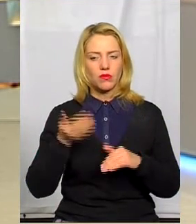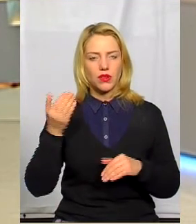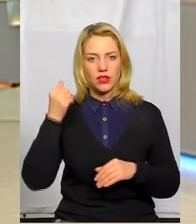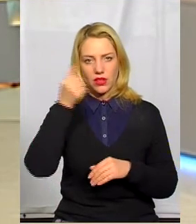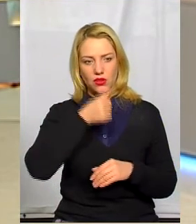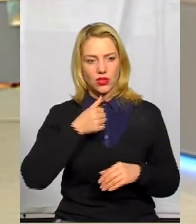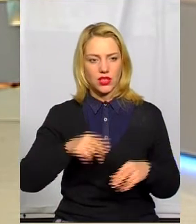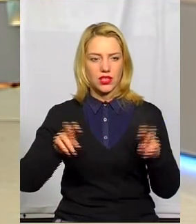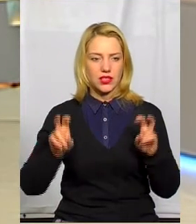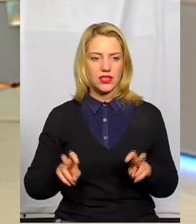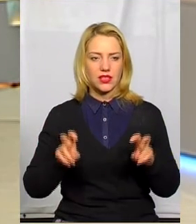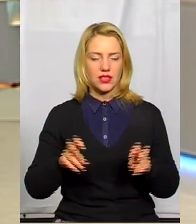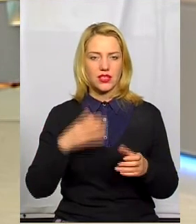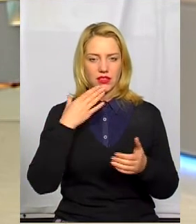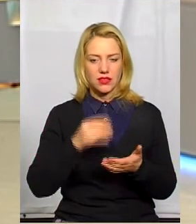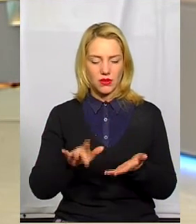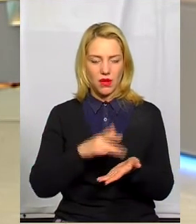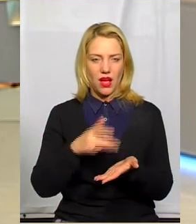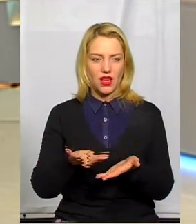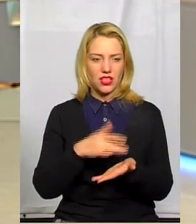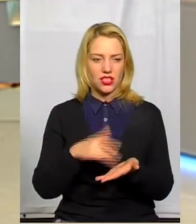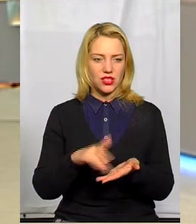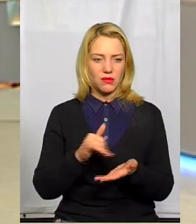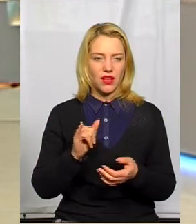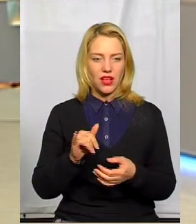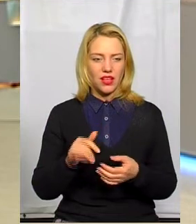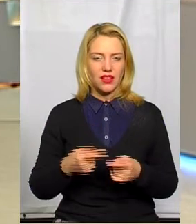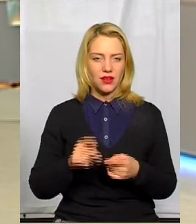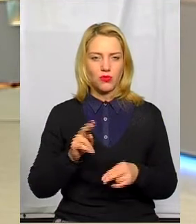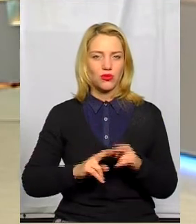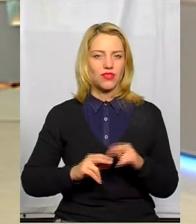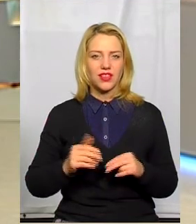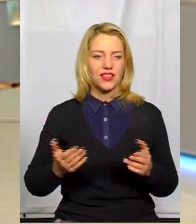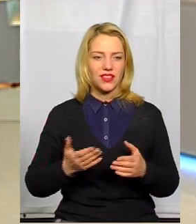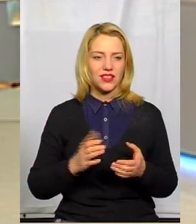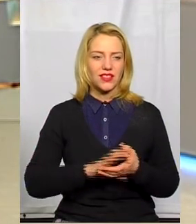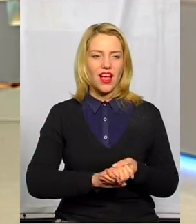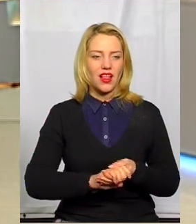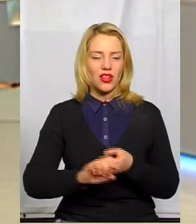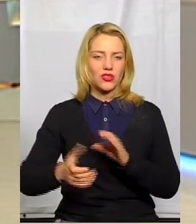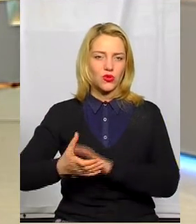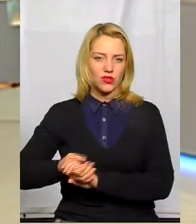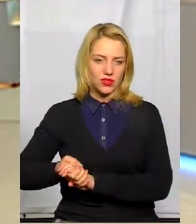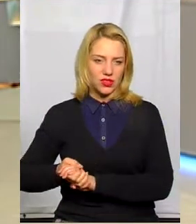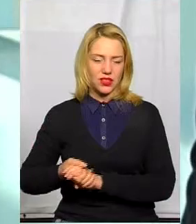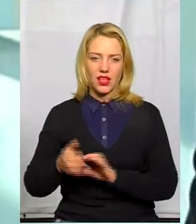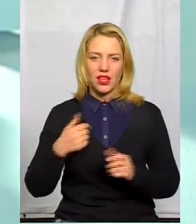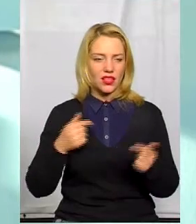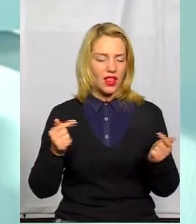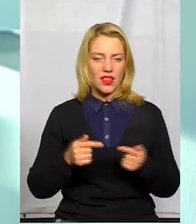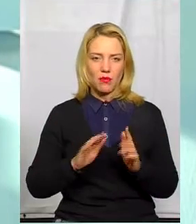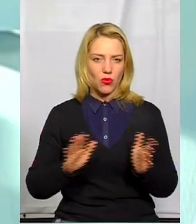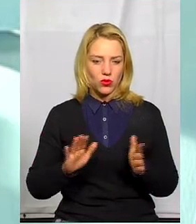сиділи зі своїми гаджетами, і антерактивно будували якісь там ланцюги і так далі. Я абсолютно не проти